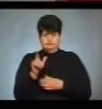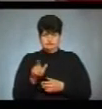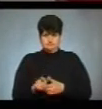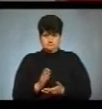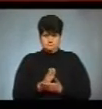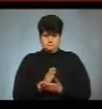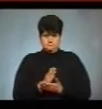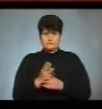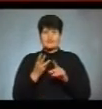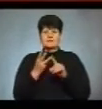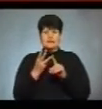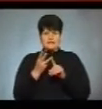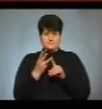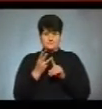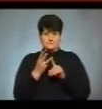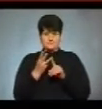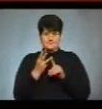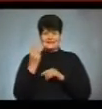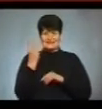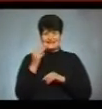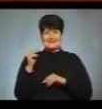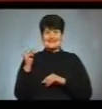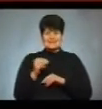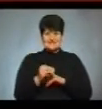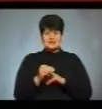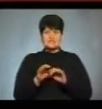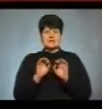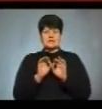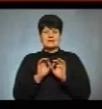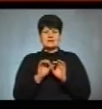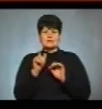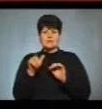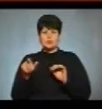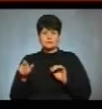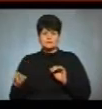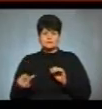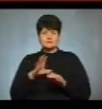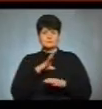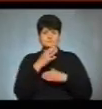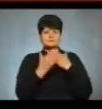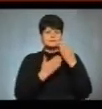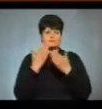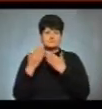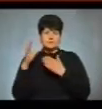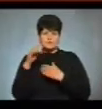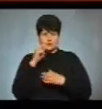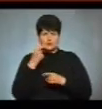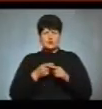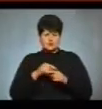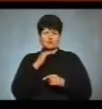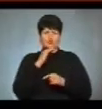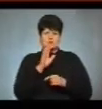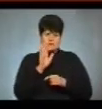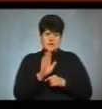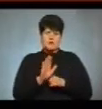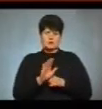Третє, що 3 тисячі респондентів було охоплено по всій Україні. Цього достатньо, щоб